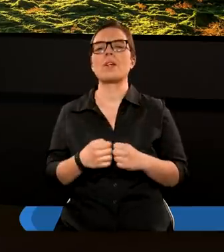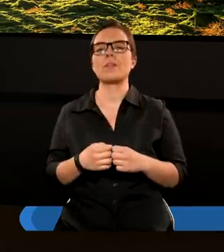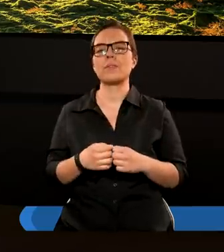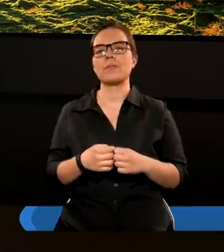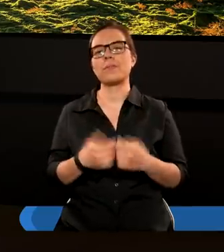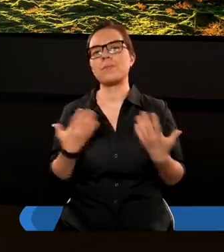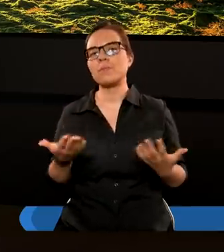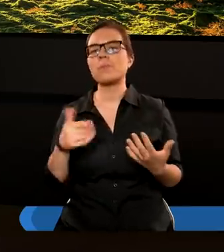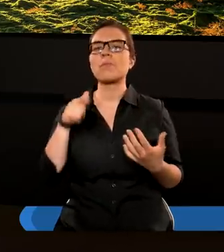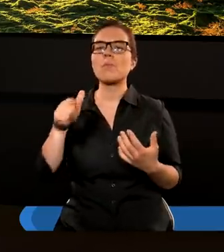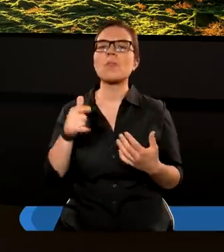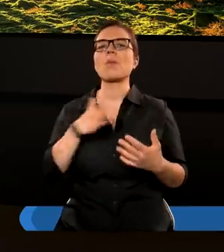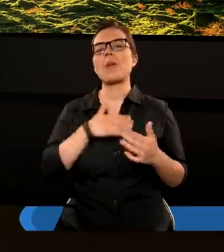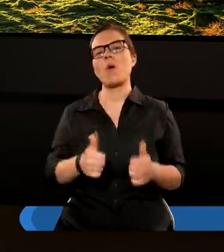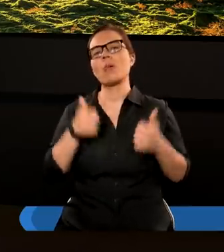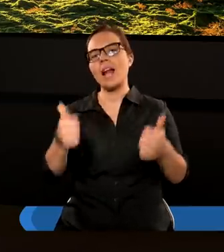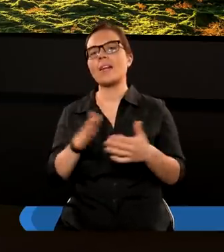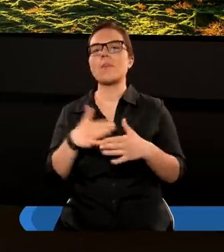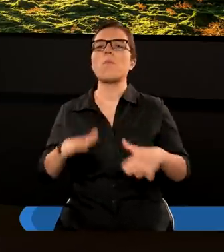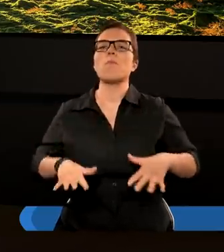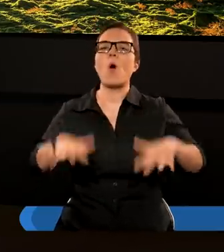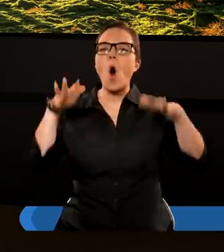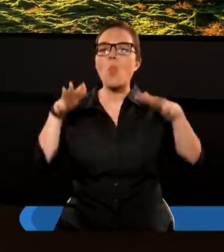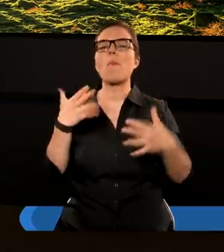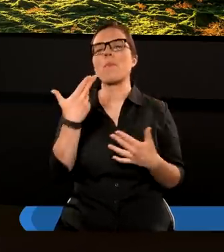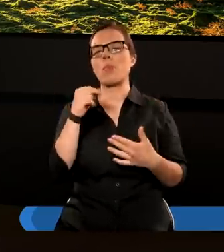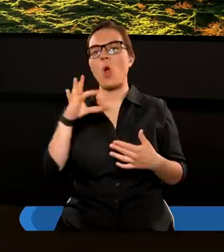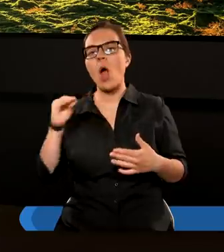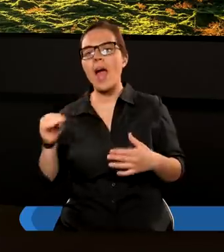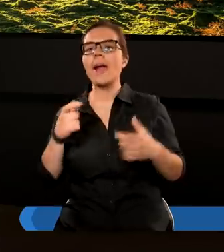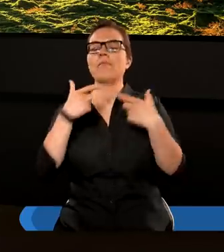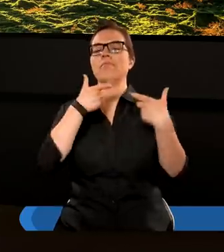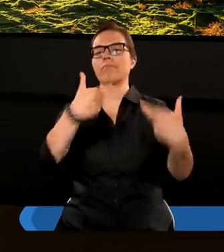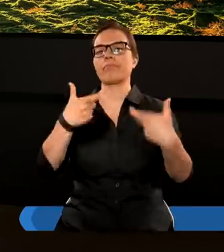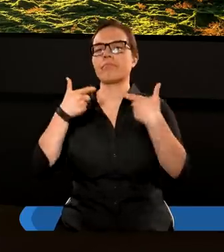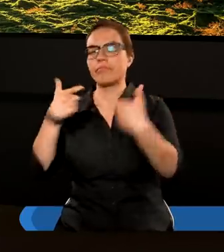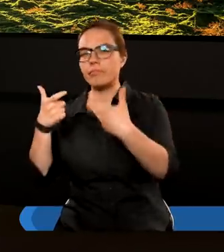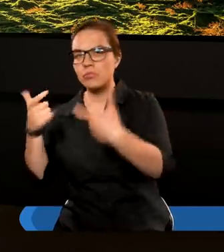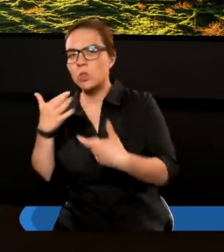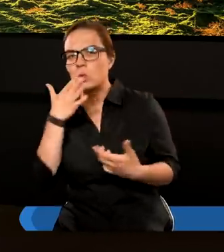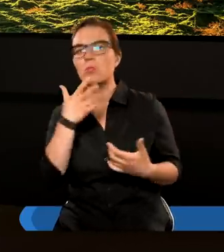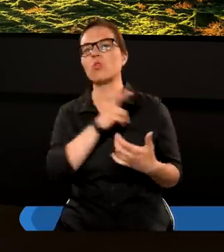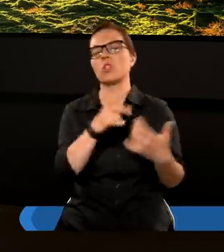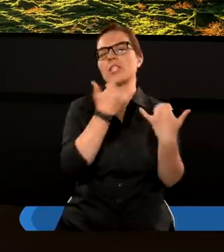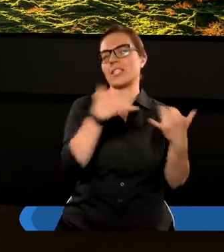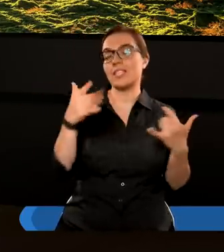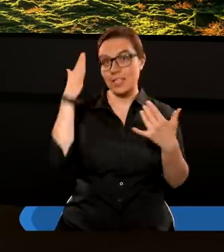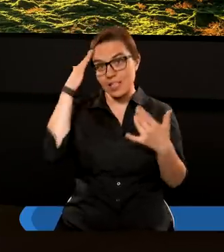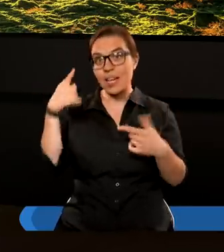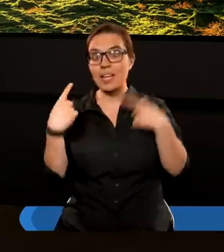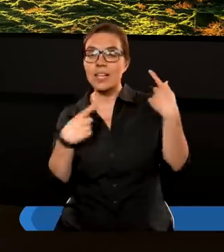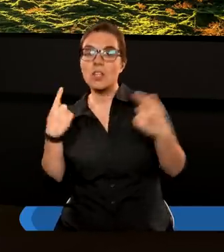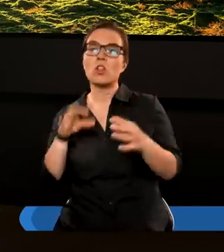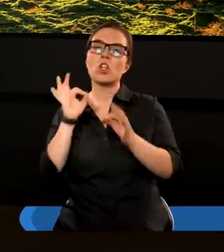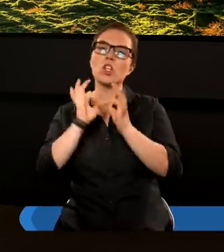kiedy miał nastać potop, więc Noe głosił. Czy jakieś inne jeszcze znacie, takie